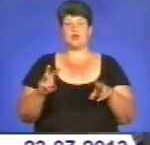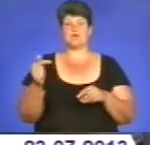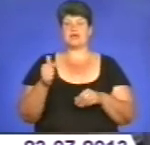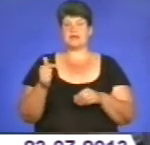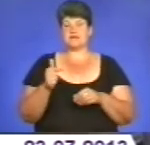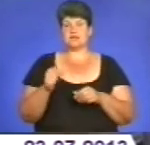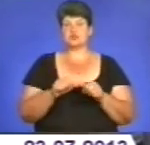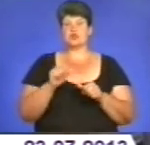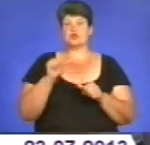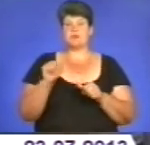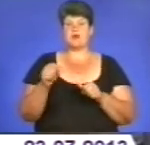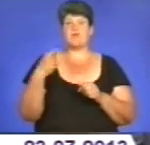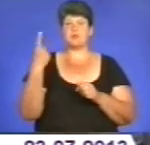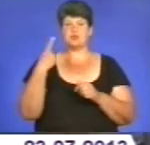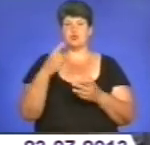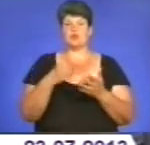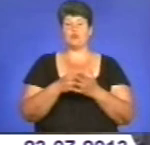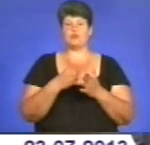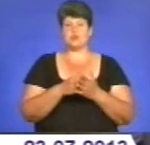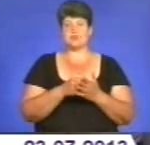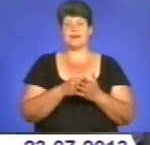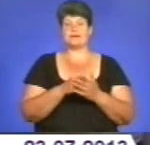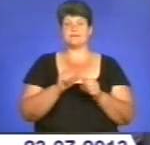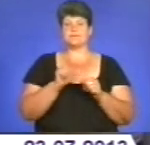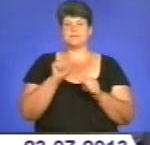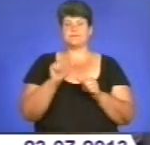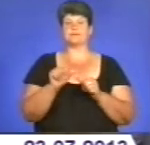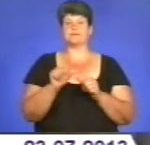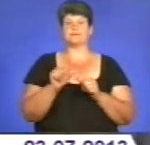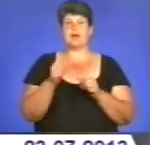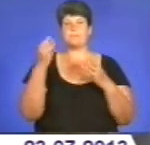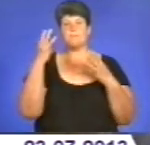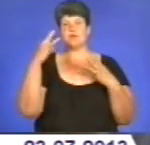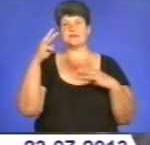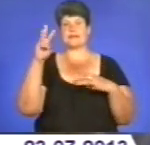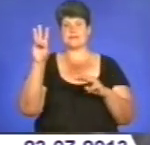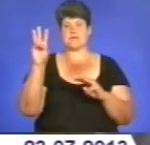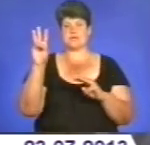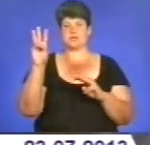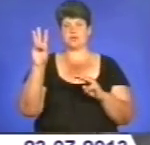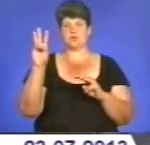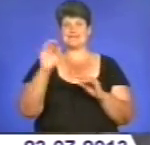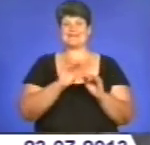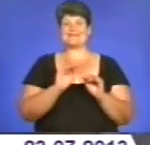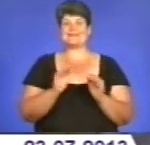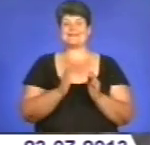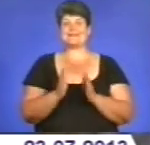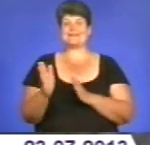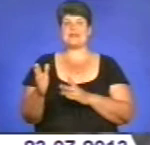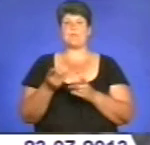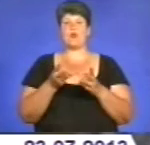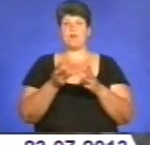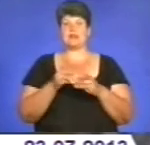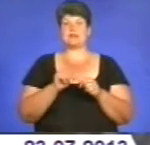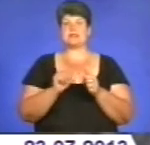зокрема в обласному бюджеті. Я підкреслюю, на модернізацію системи опалення, заміну вікон